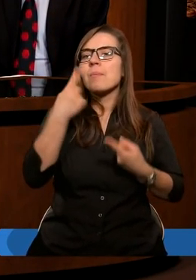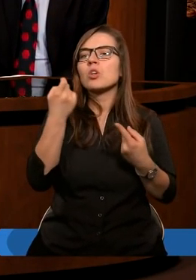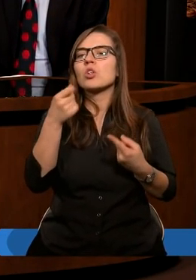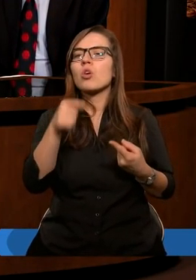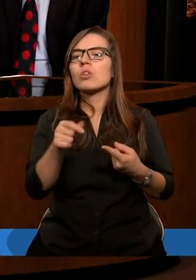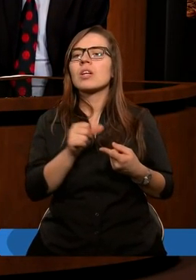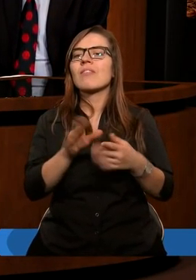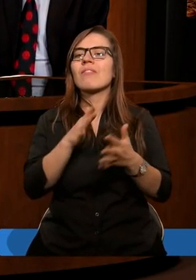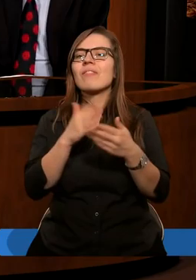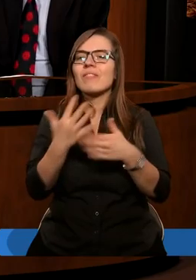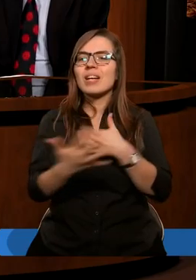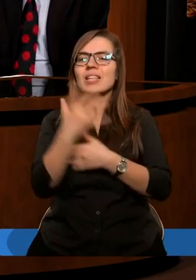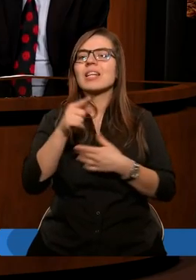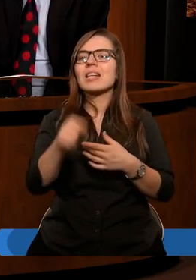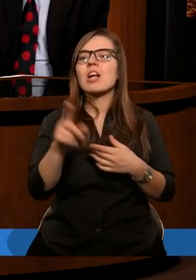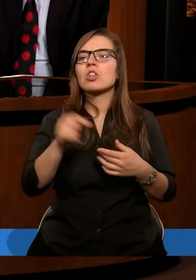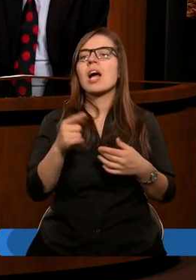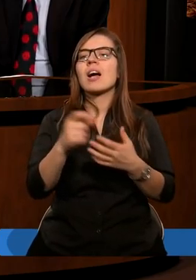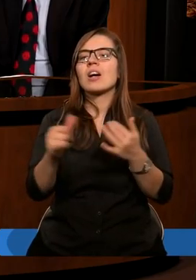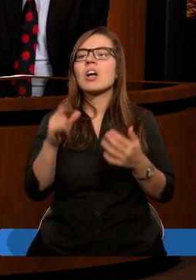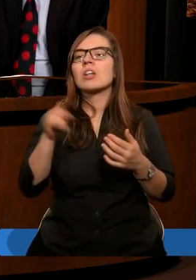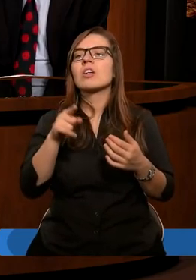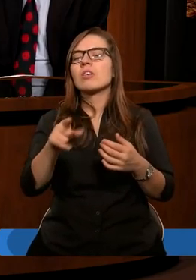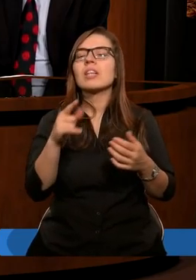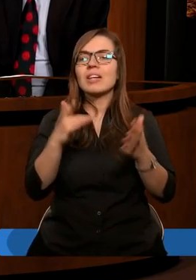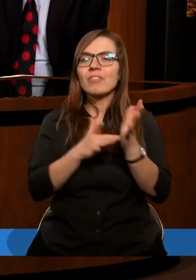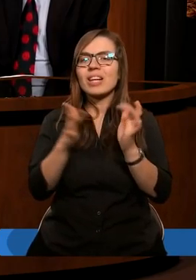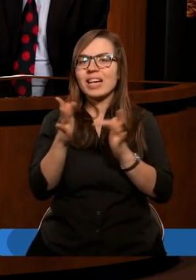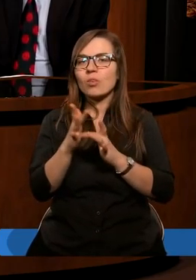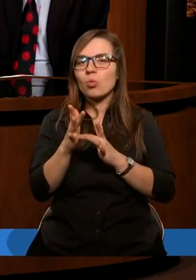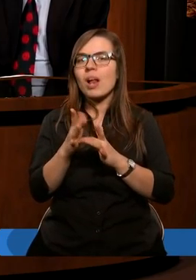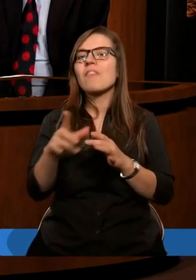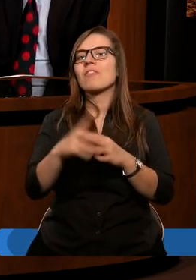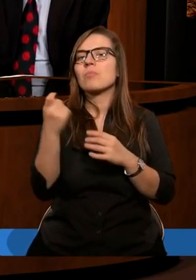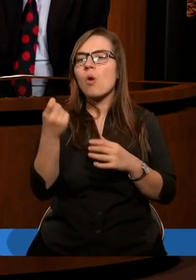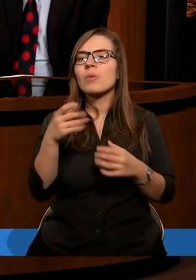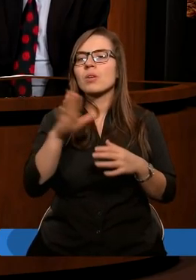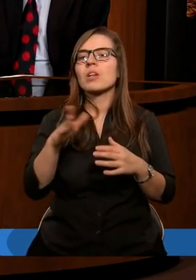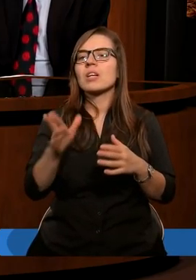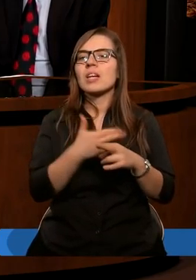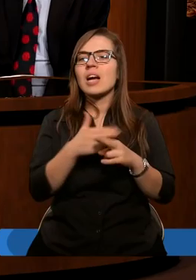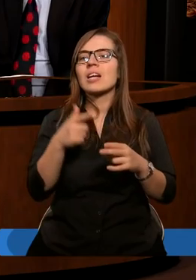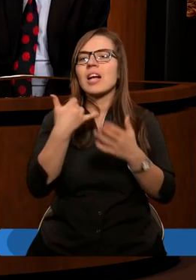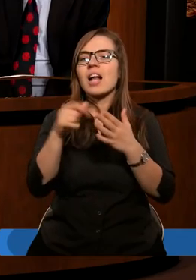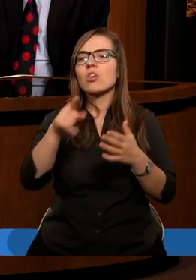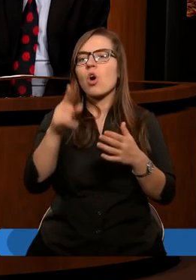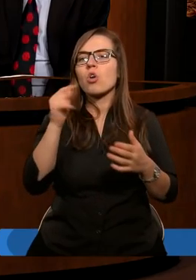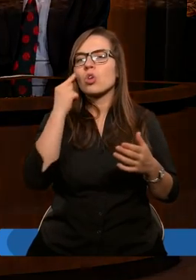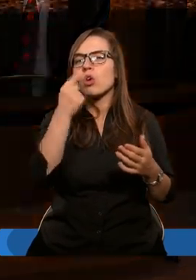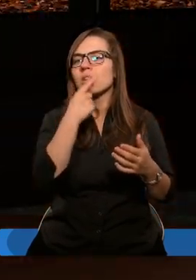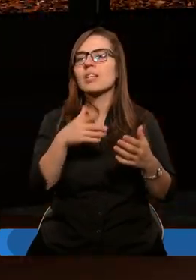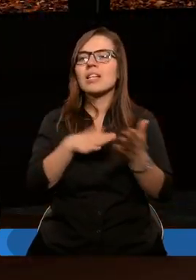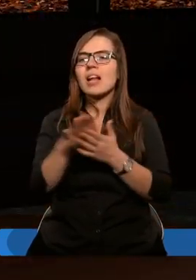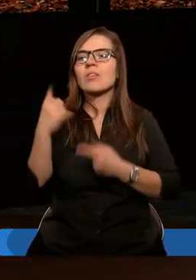troszkę to też wynika z tego, że tracimy z oczu Chrystusa i w momencie, czy Boga. I kiedy tracimy Go z oczu i